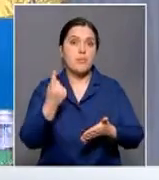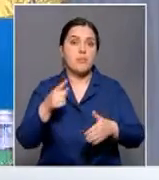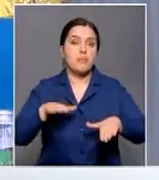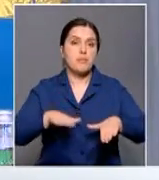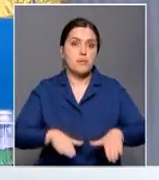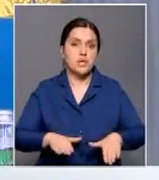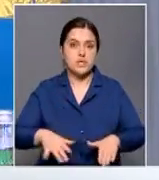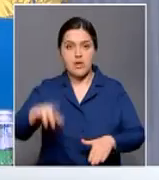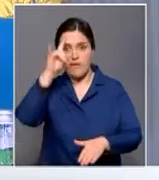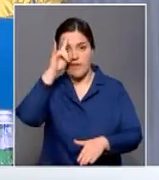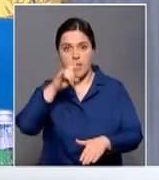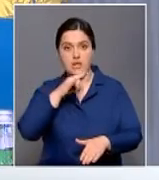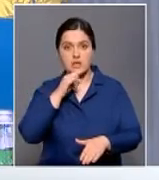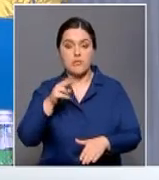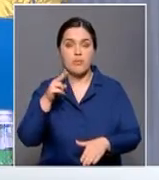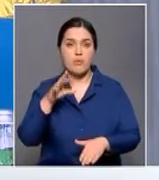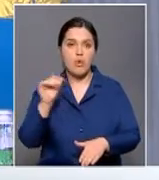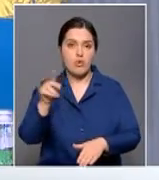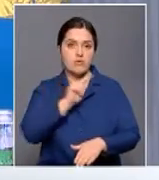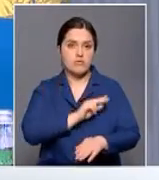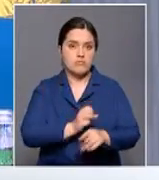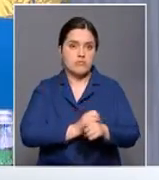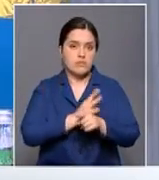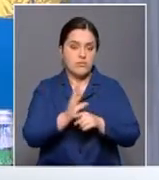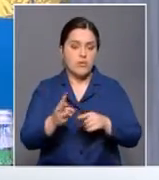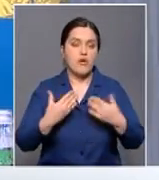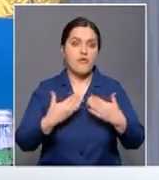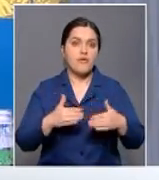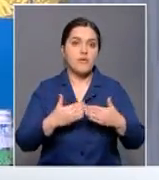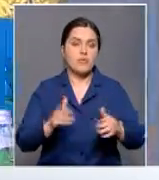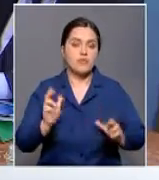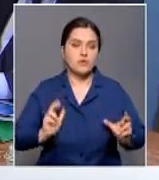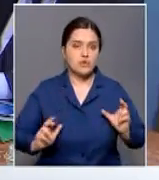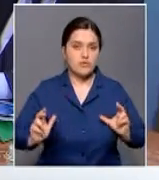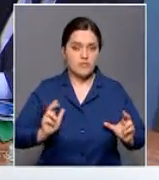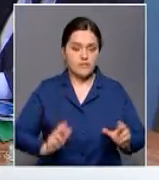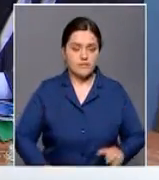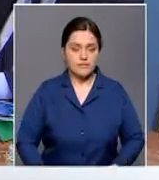первых мест в республике по критерию трудоустройства выпускников.